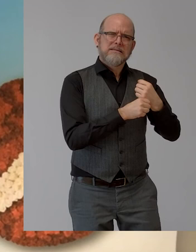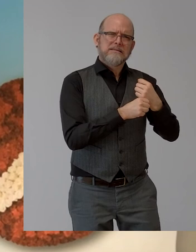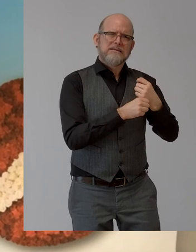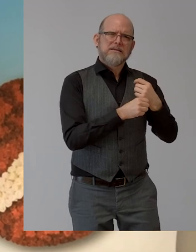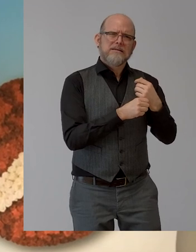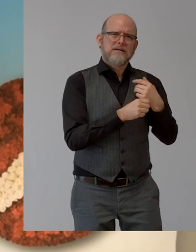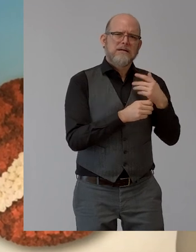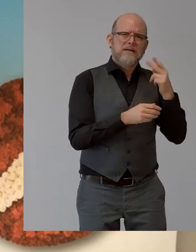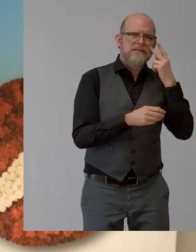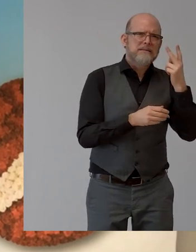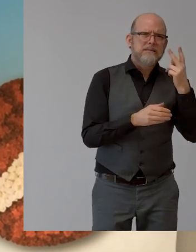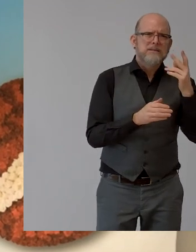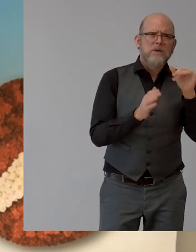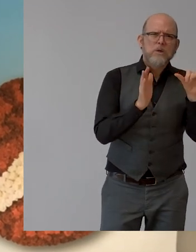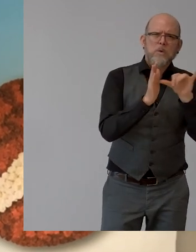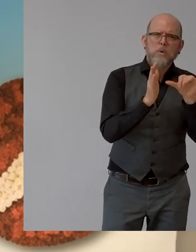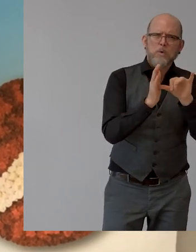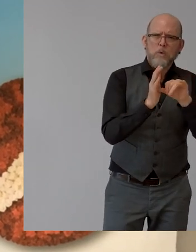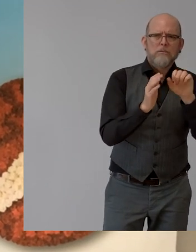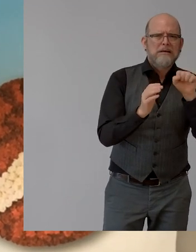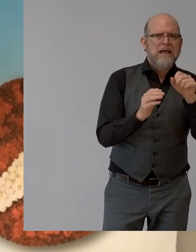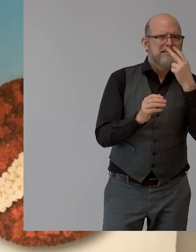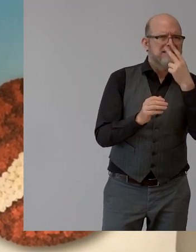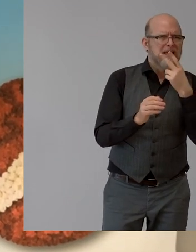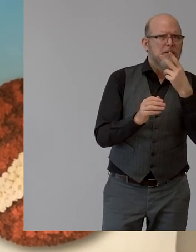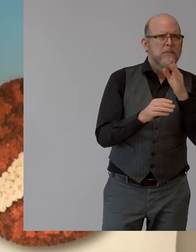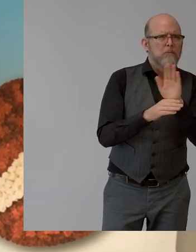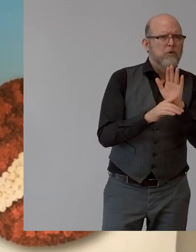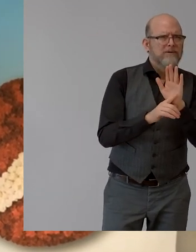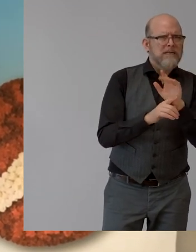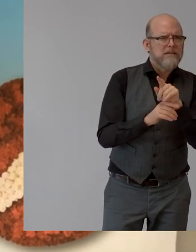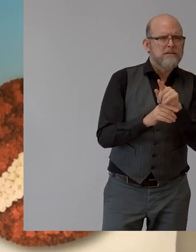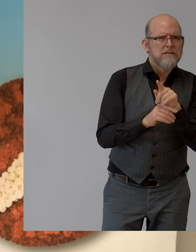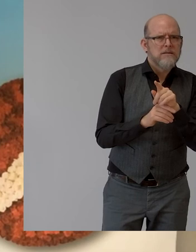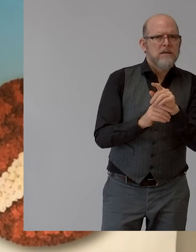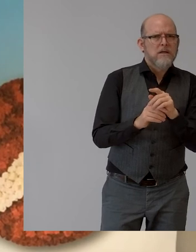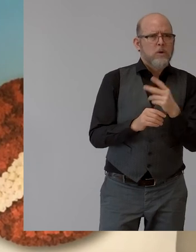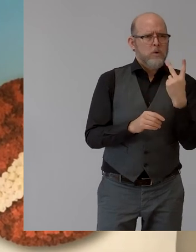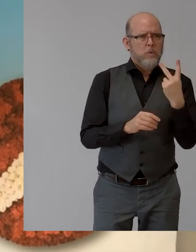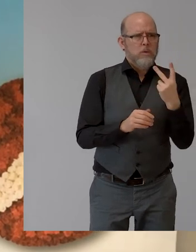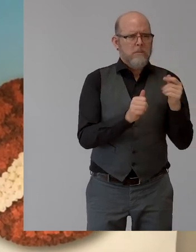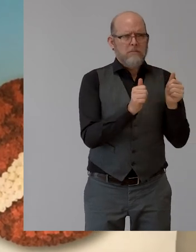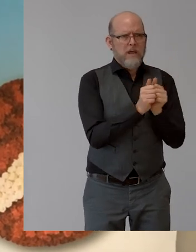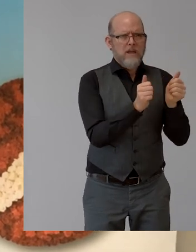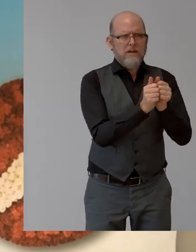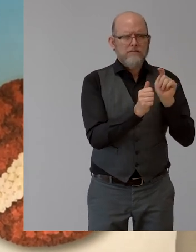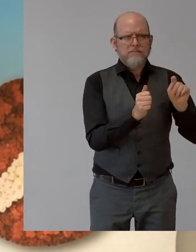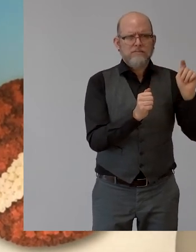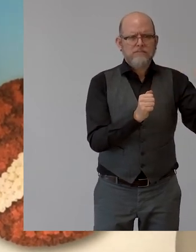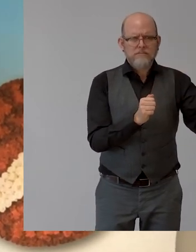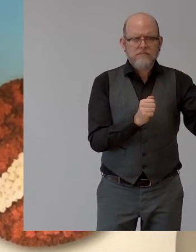video with two of our, let me say, partners, so with Dominic Thiem and